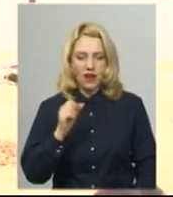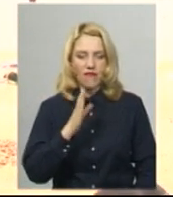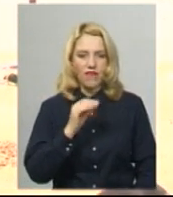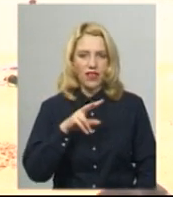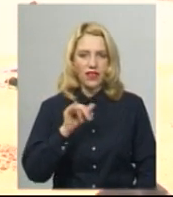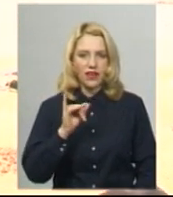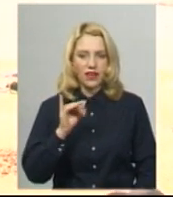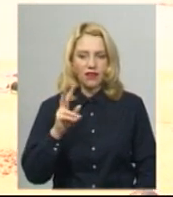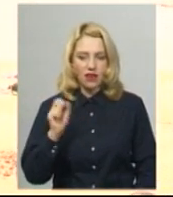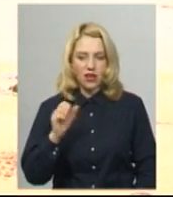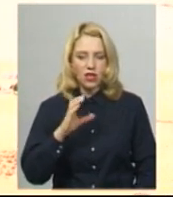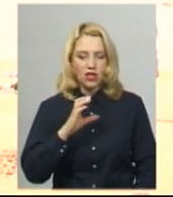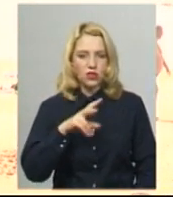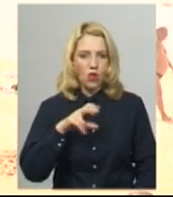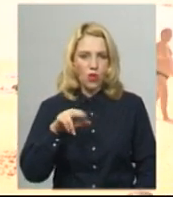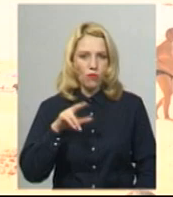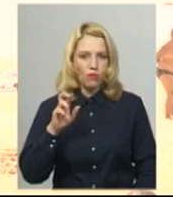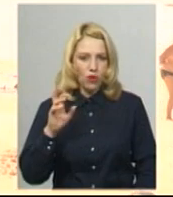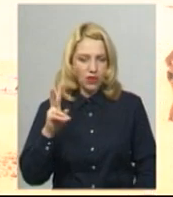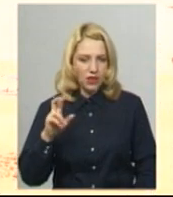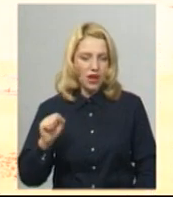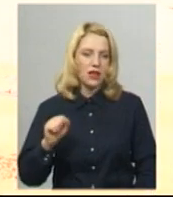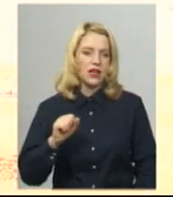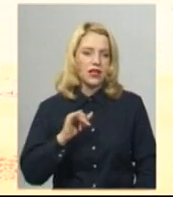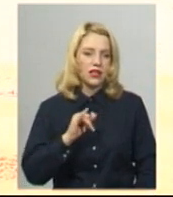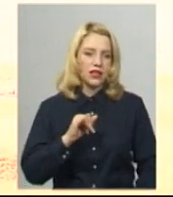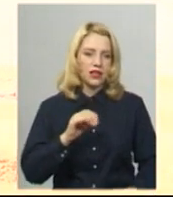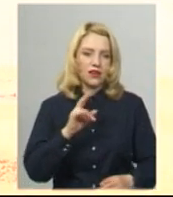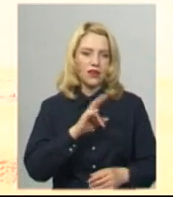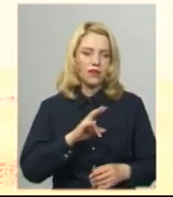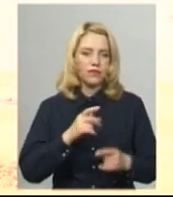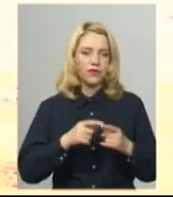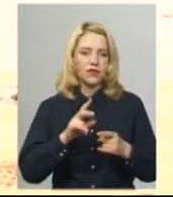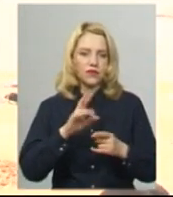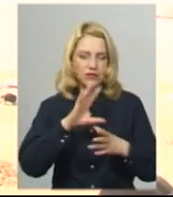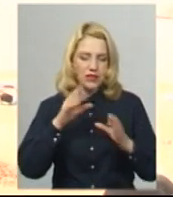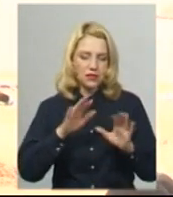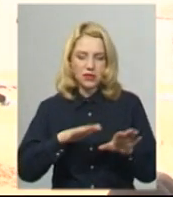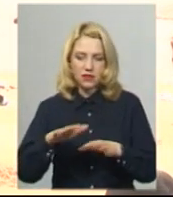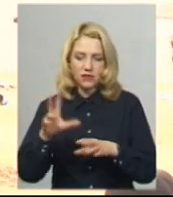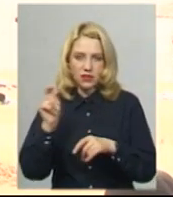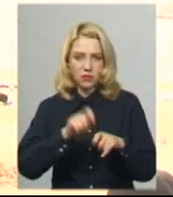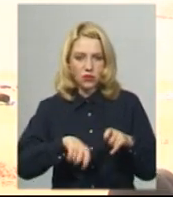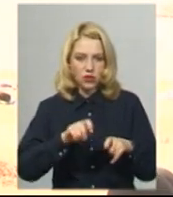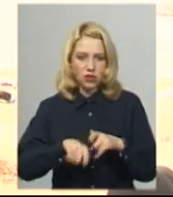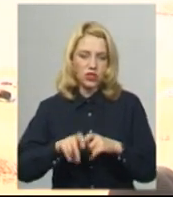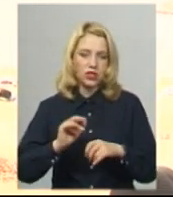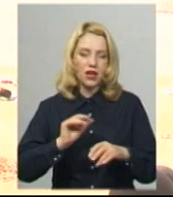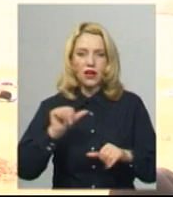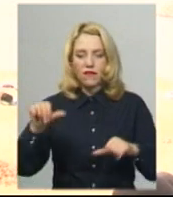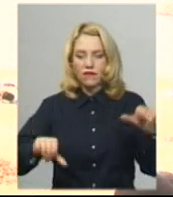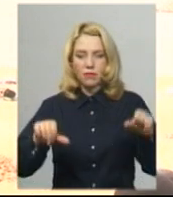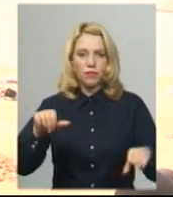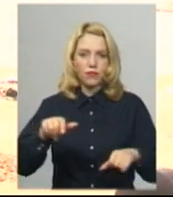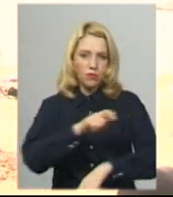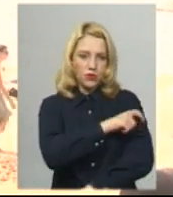та село Рудківці Новушицького району. Всі дані місця обстежені, дно акваторії пляжів та виставу на рятувальні пости, тобто